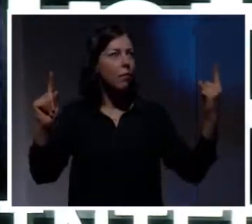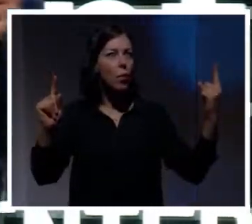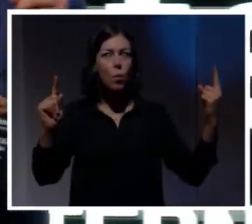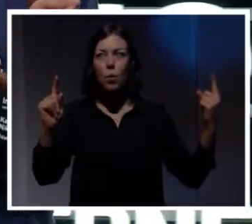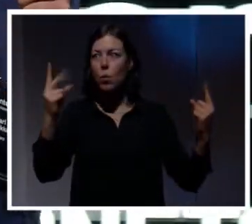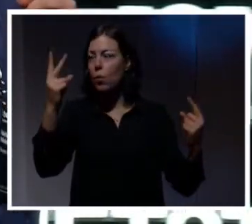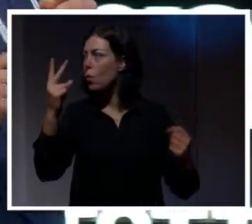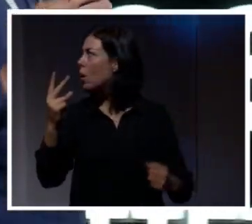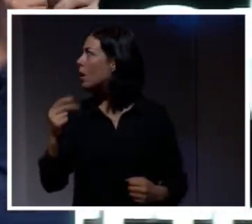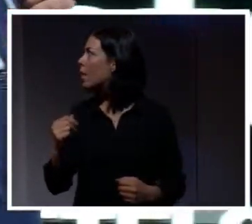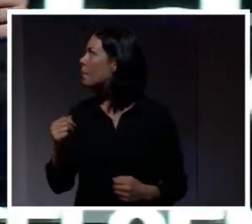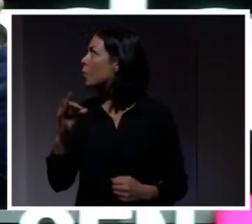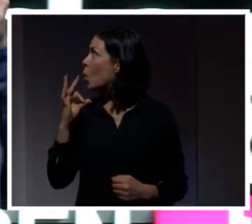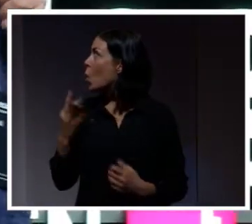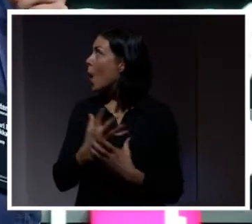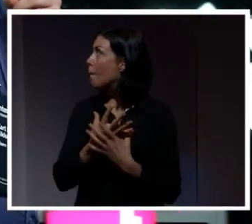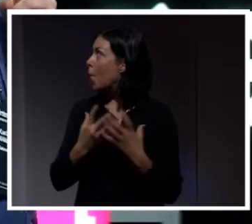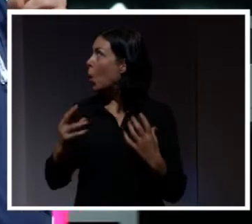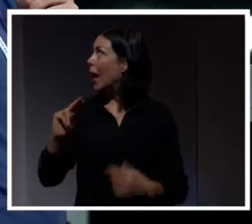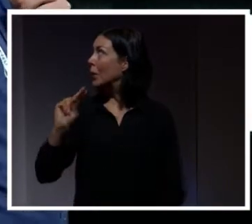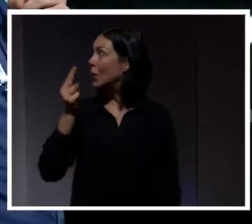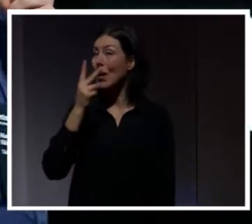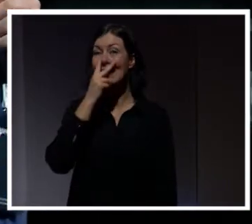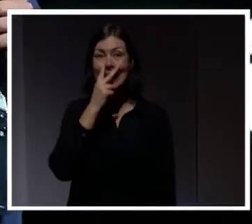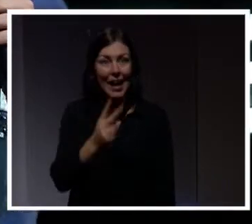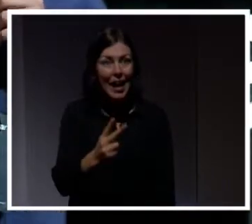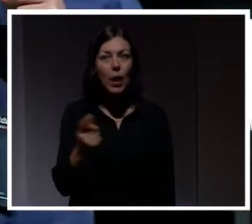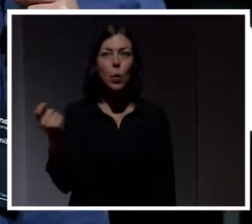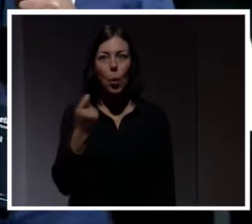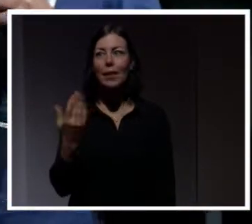Okej. Hur många är det som ser att något är fel?